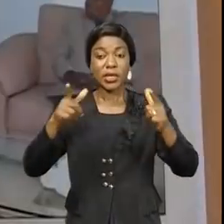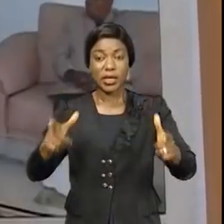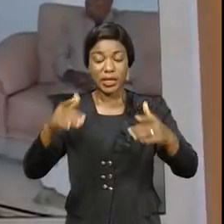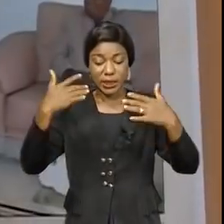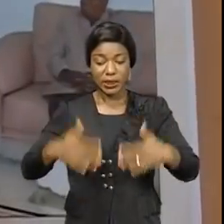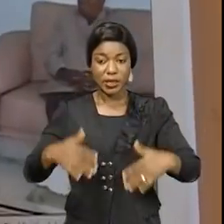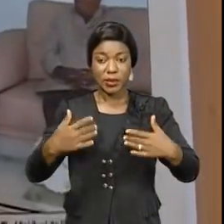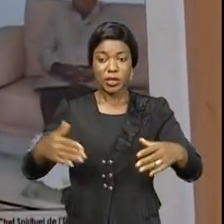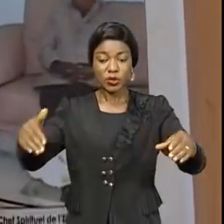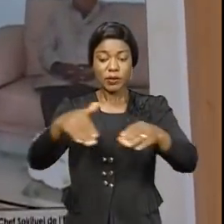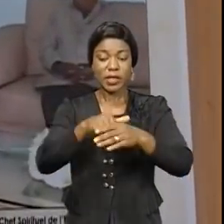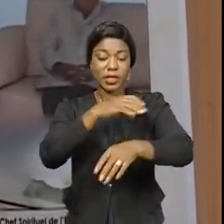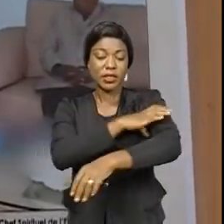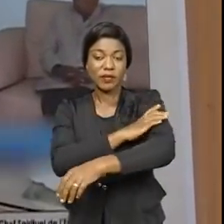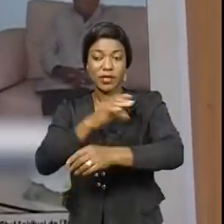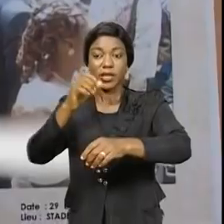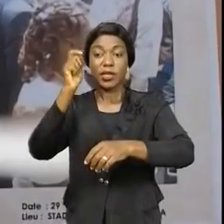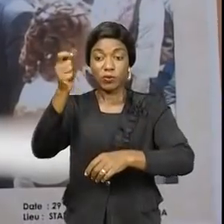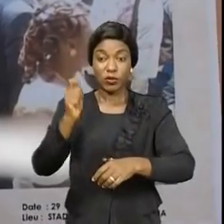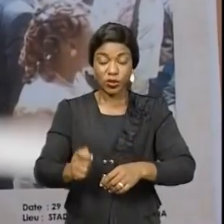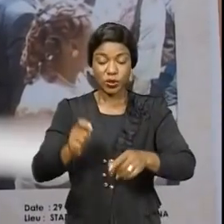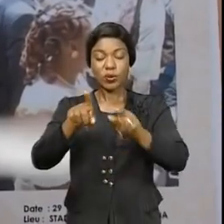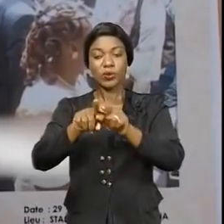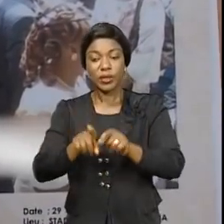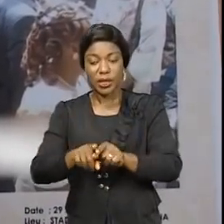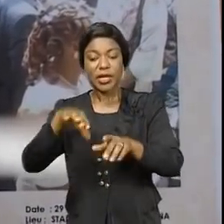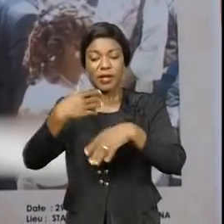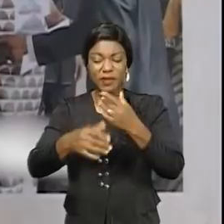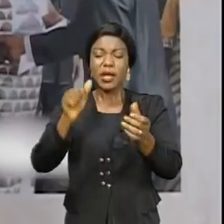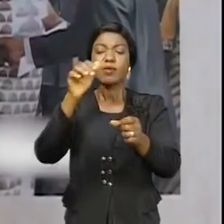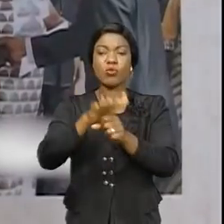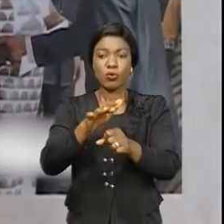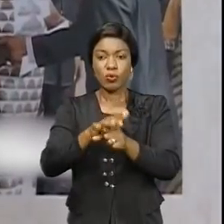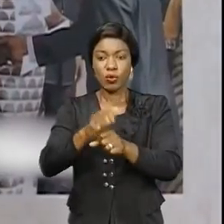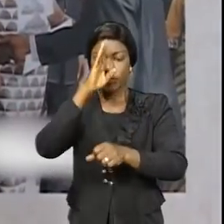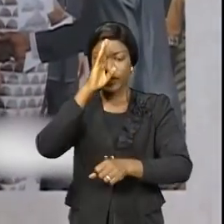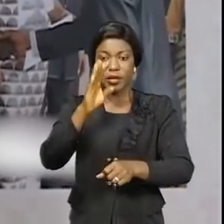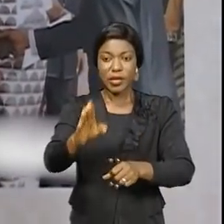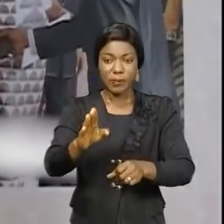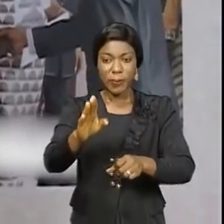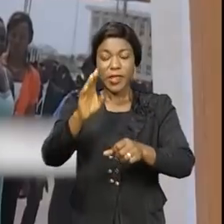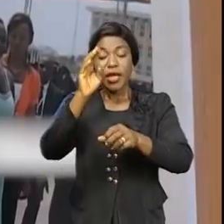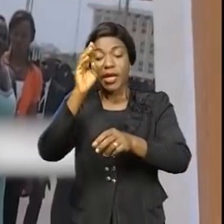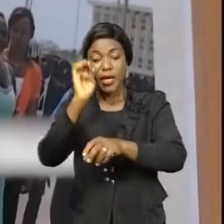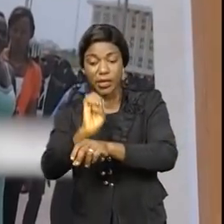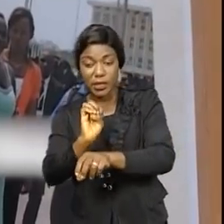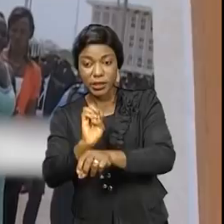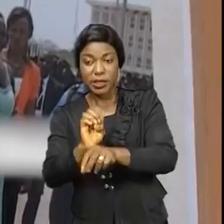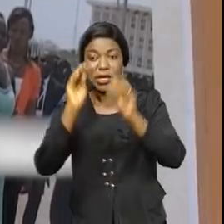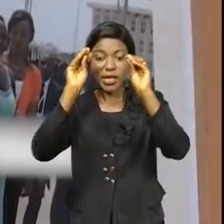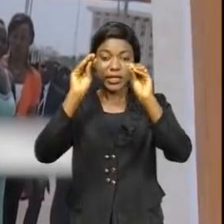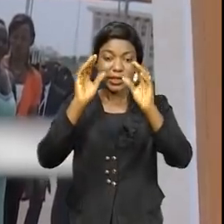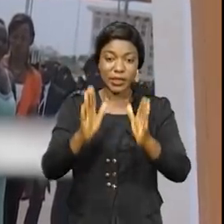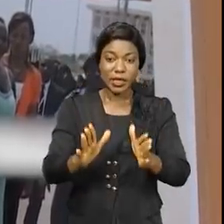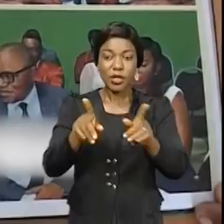célébrations de mariages civils de policiers, fonctionnaires de l'administration publique, fidèles des confessions religieuses, enseignants